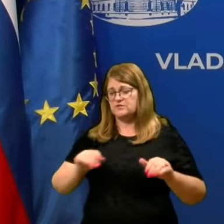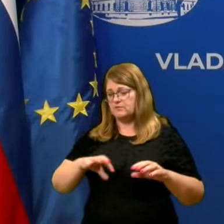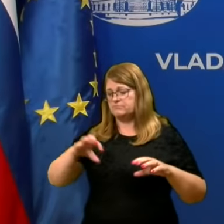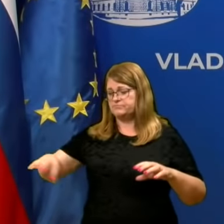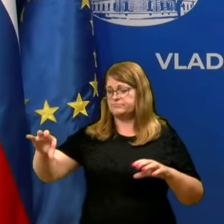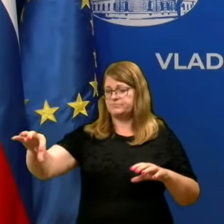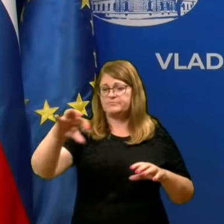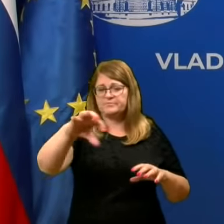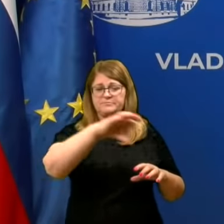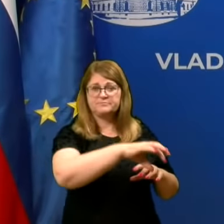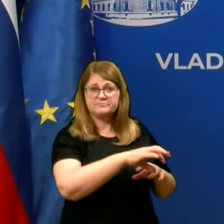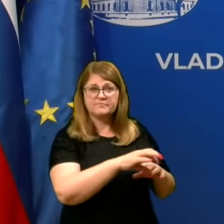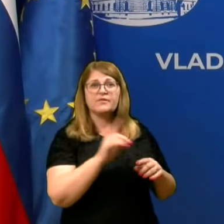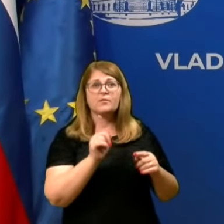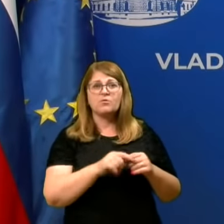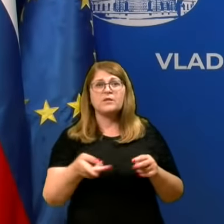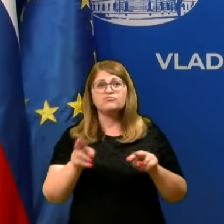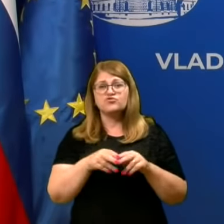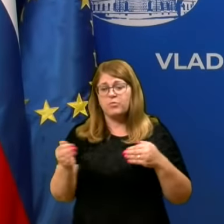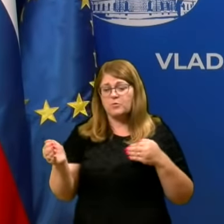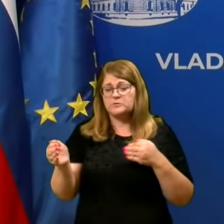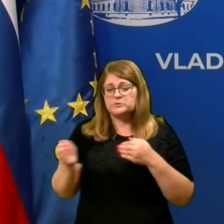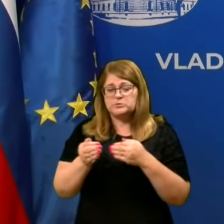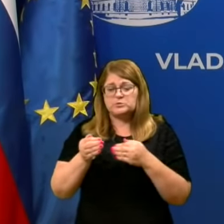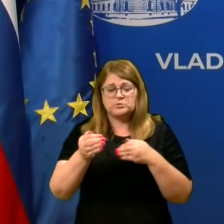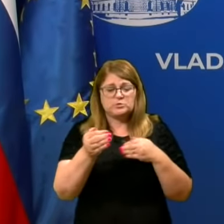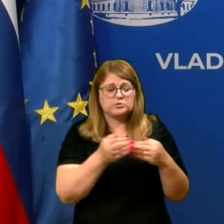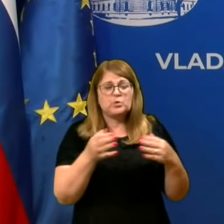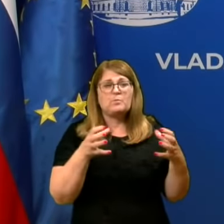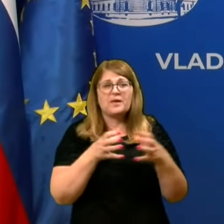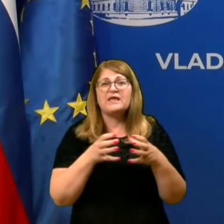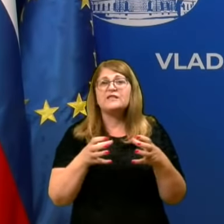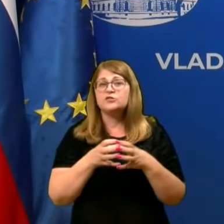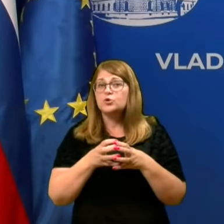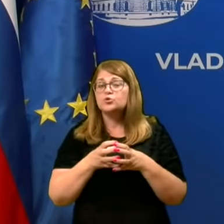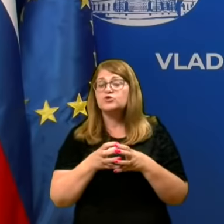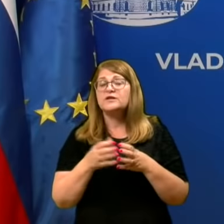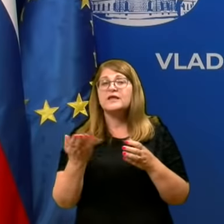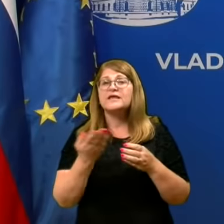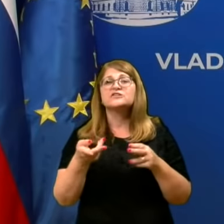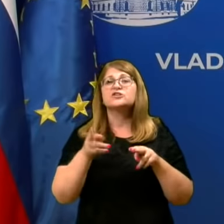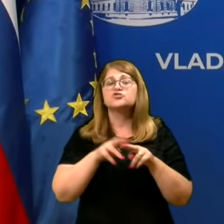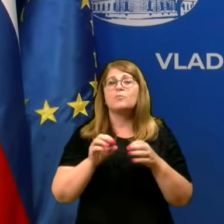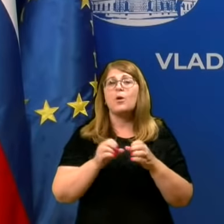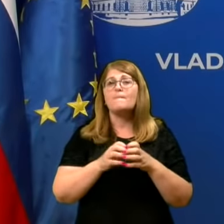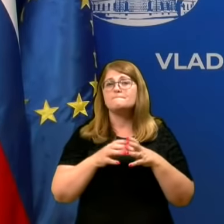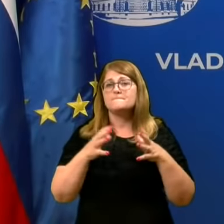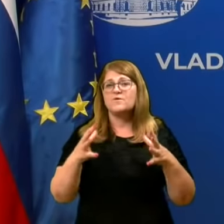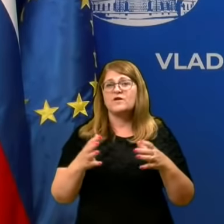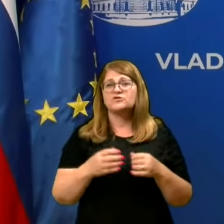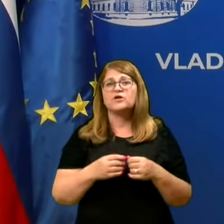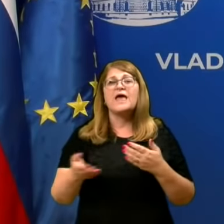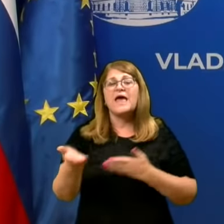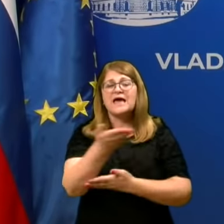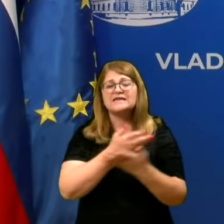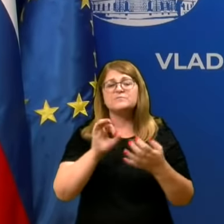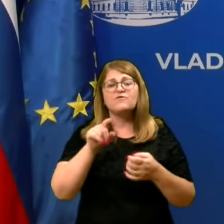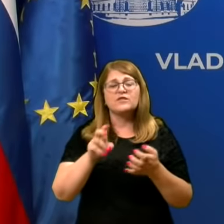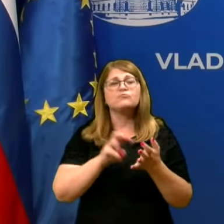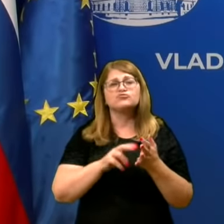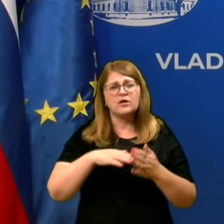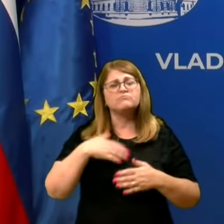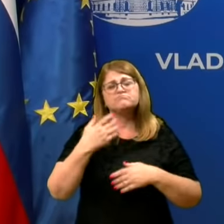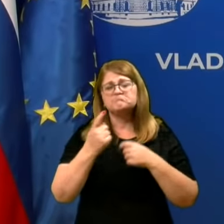dober meter odaljenosti, pa gre do na svoje druženje, kjer se stvar še bolj poveča, skratka razprava o tem poteka,